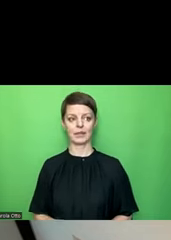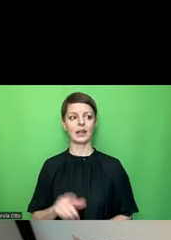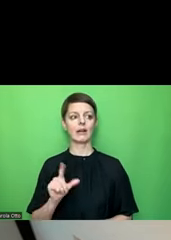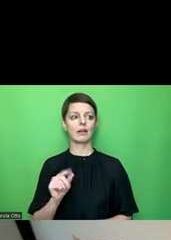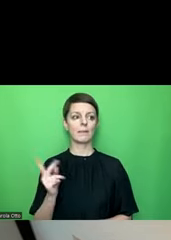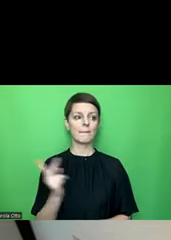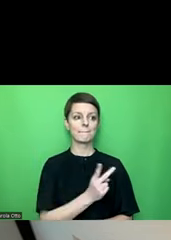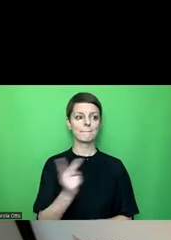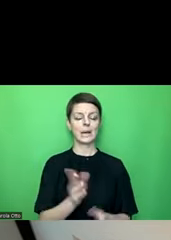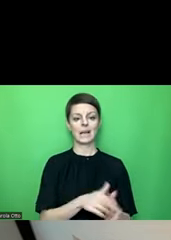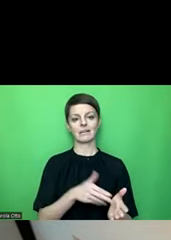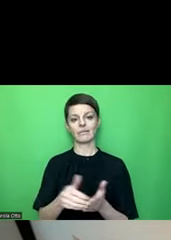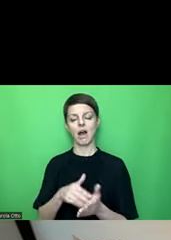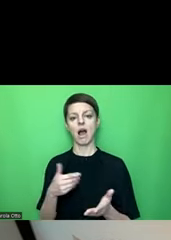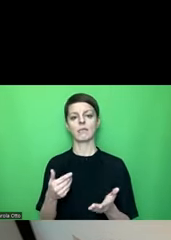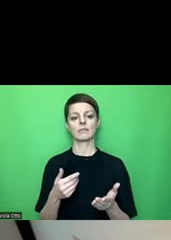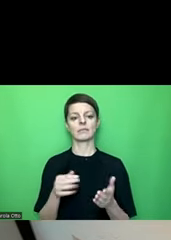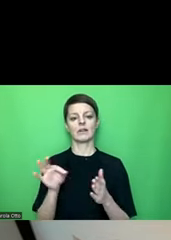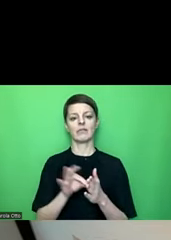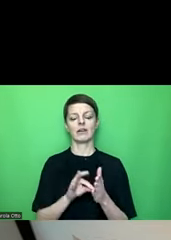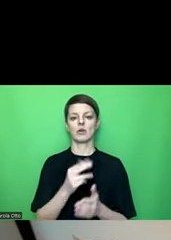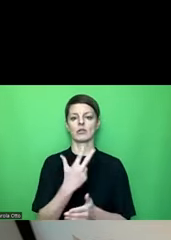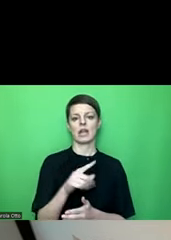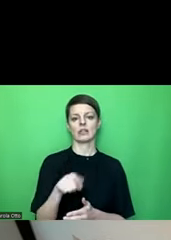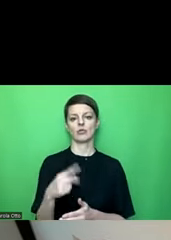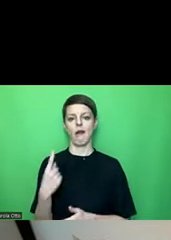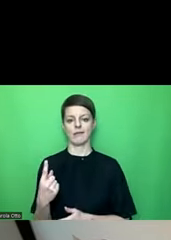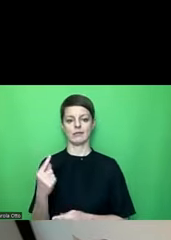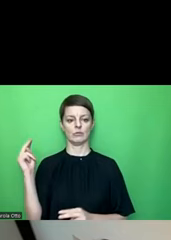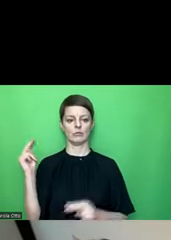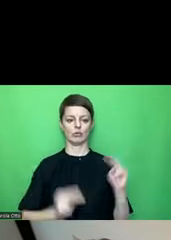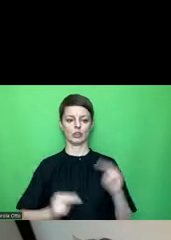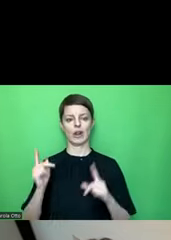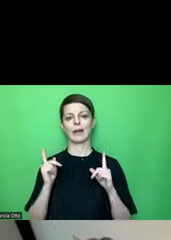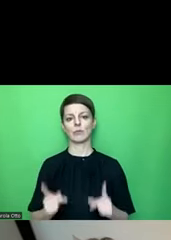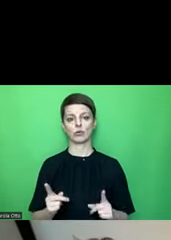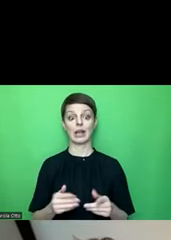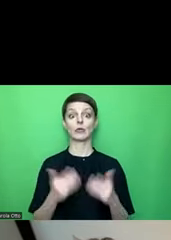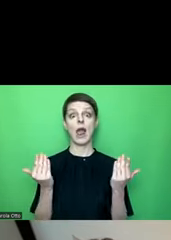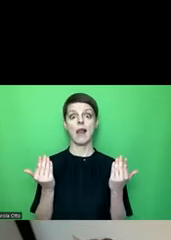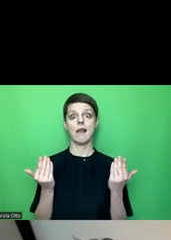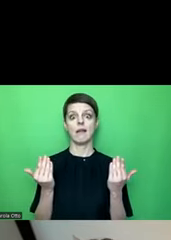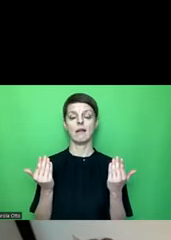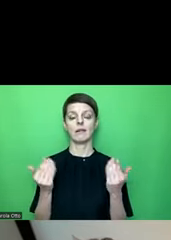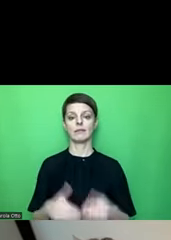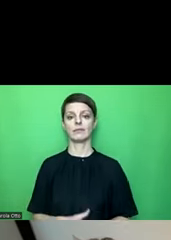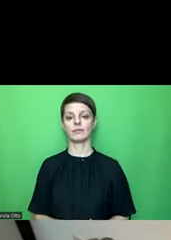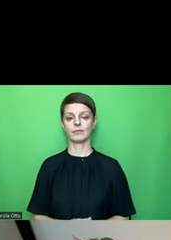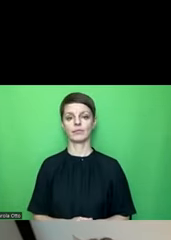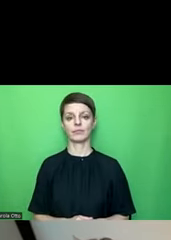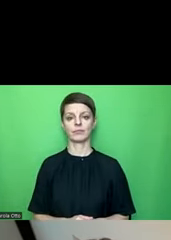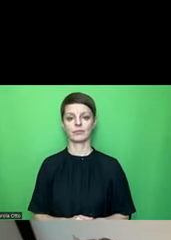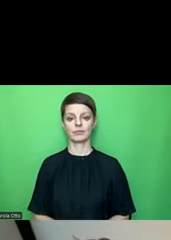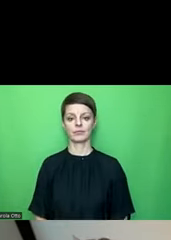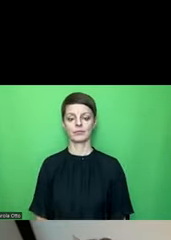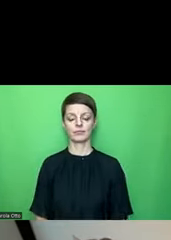um den Faktor 3 zu 1 unterscheiden von der Helligkeit her. Dann kann